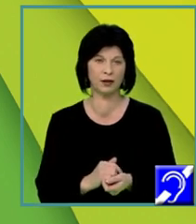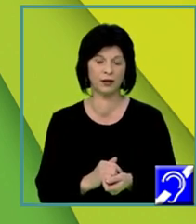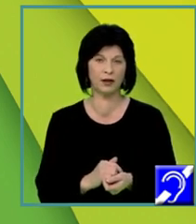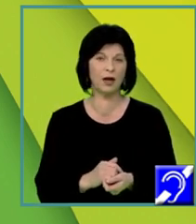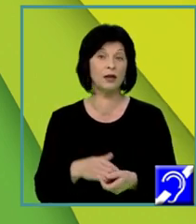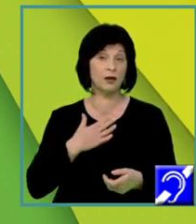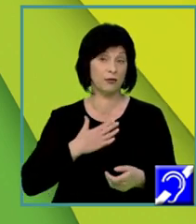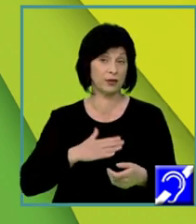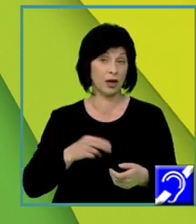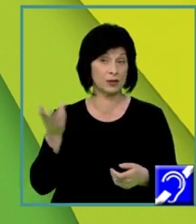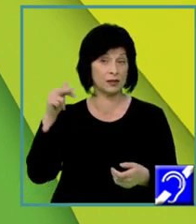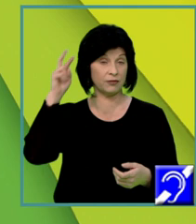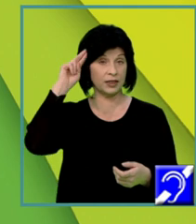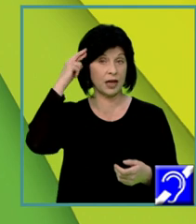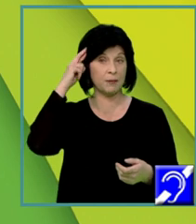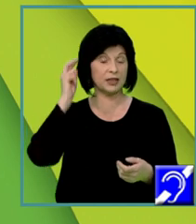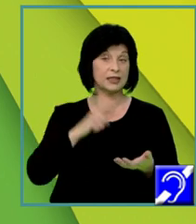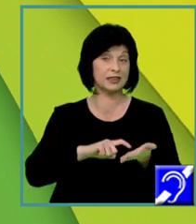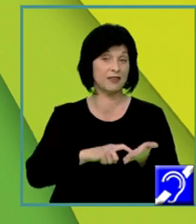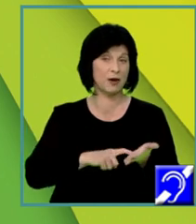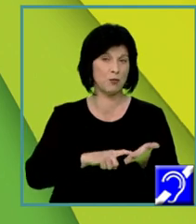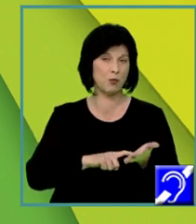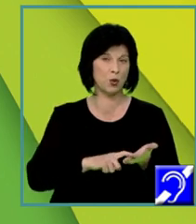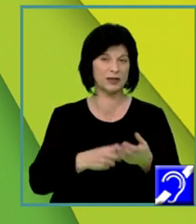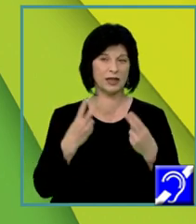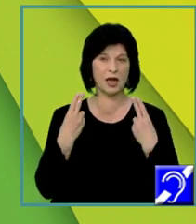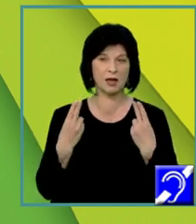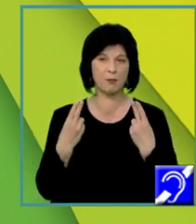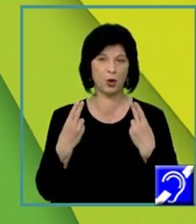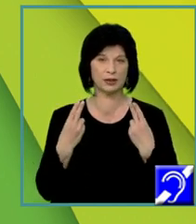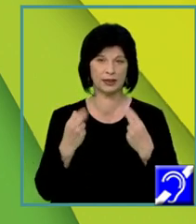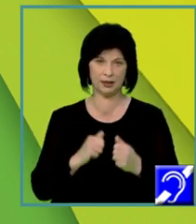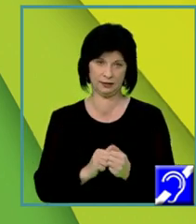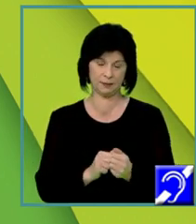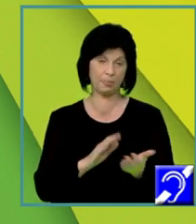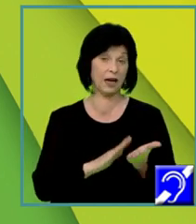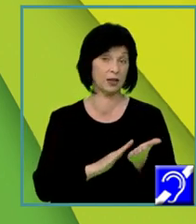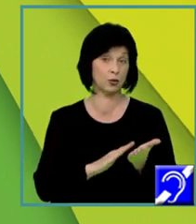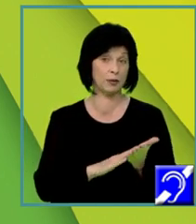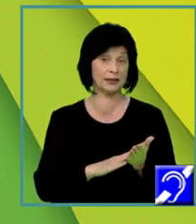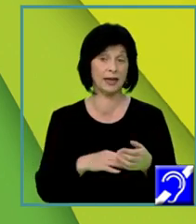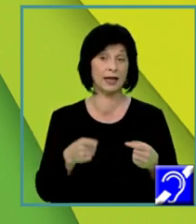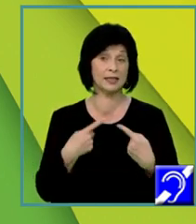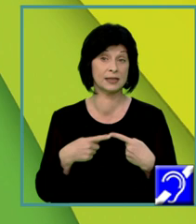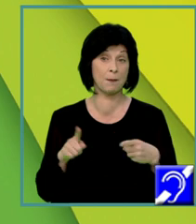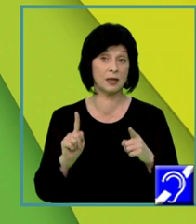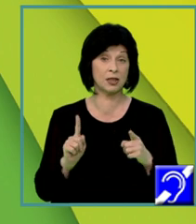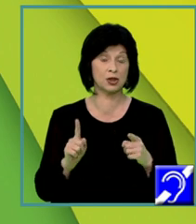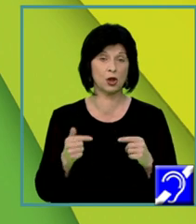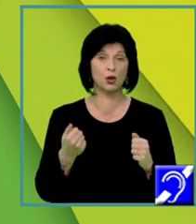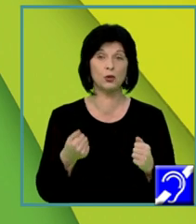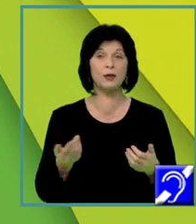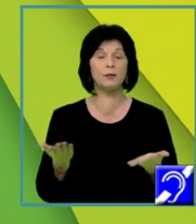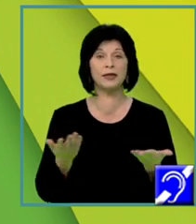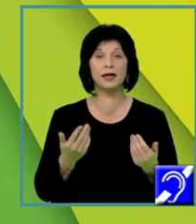decât să vă reamintesc câteva puncte cheie. Doresc să vă reamintesc. Argumentarea este un mișloc prin care se susține sau se demonstrează un